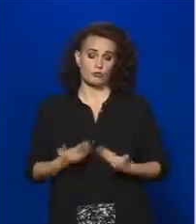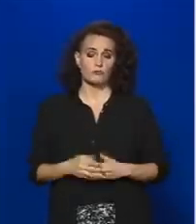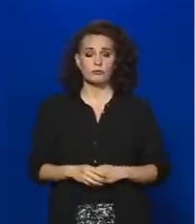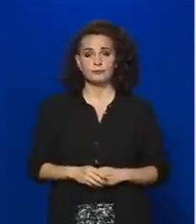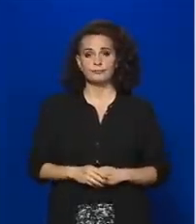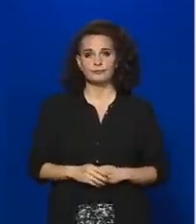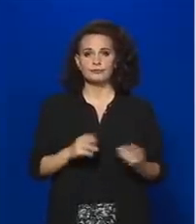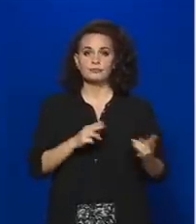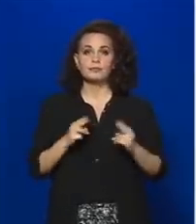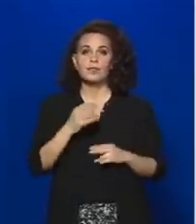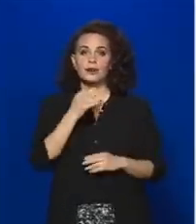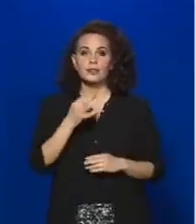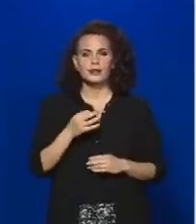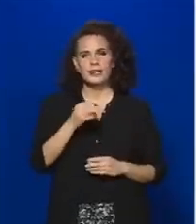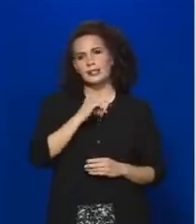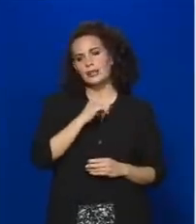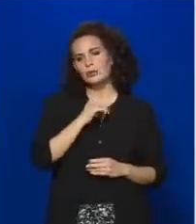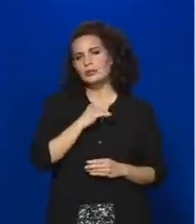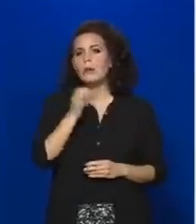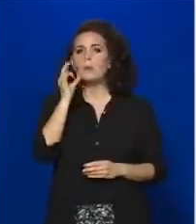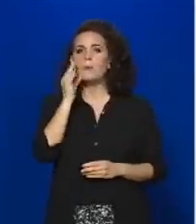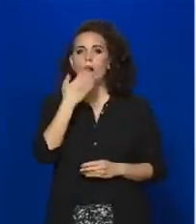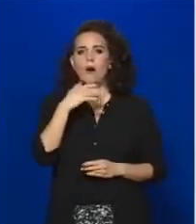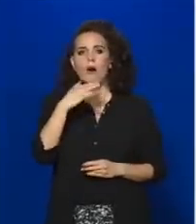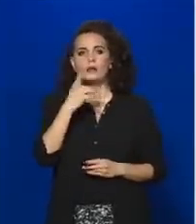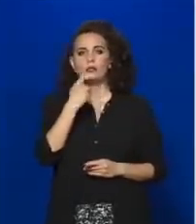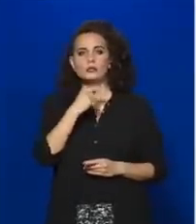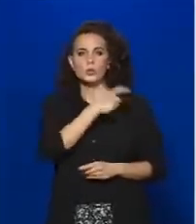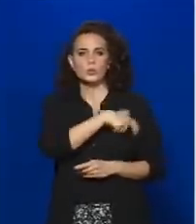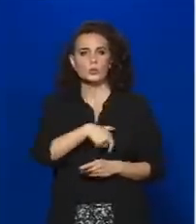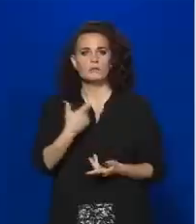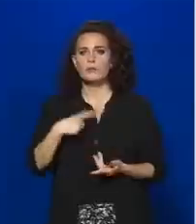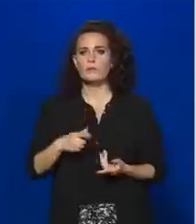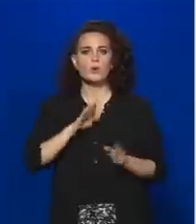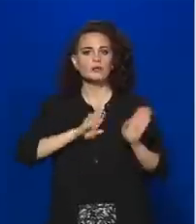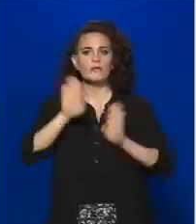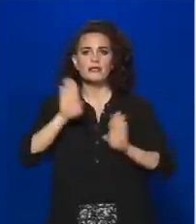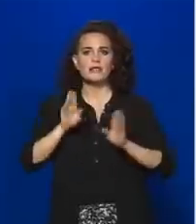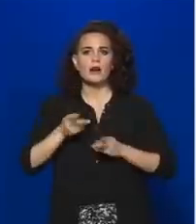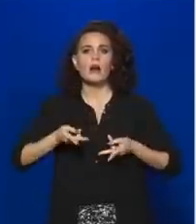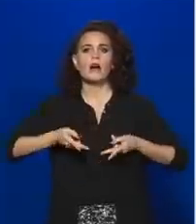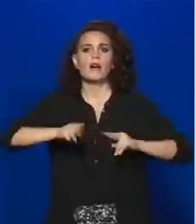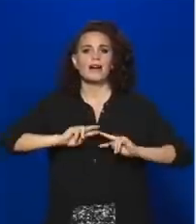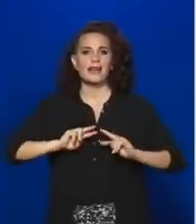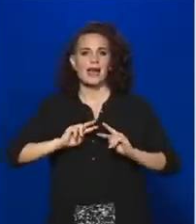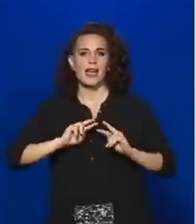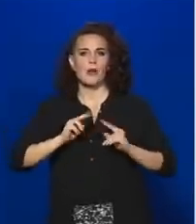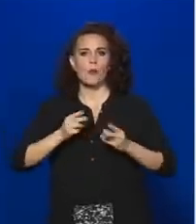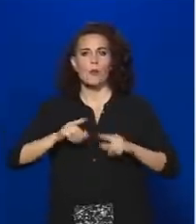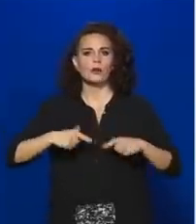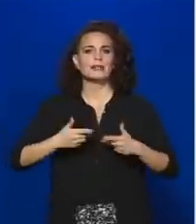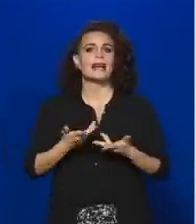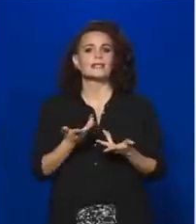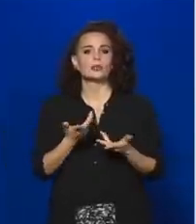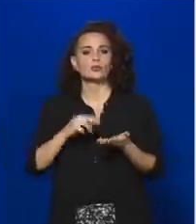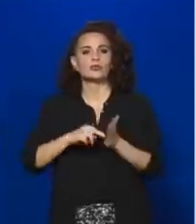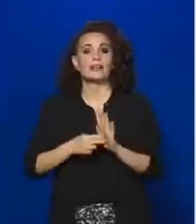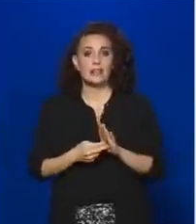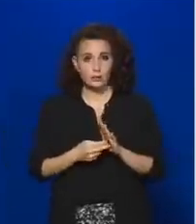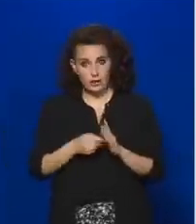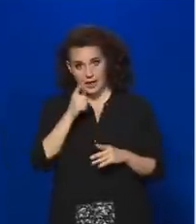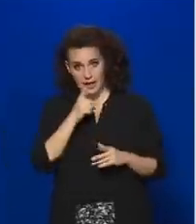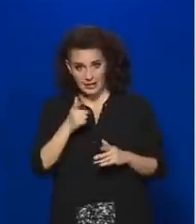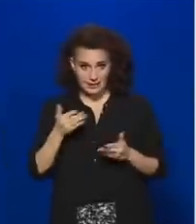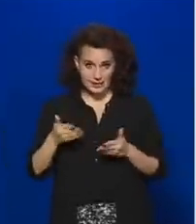kérdésük. Érdeklődnénk, hogy mi lett a Bahart közgyűlésen a szavazás végeredménye a reorganizációs tervről, azaz, hogy bérbeadják-e a